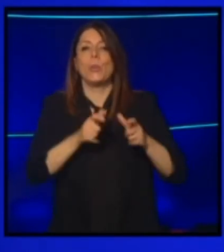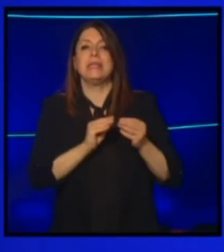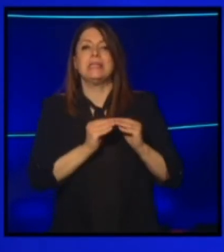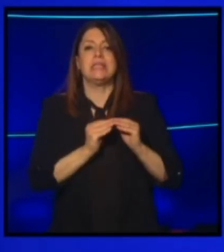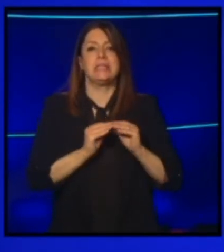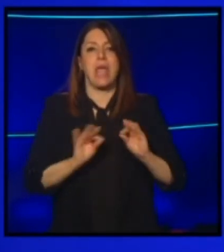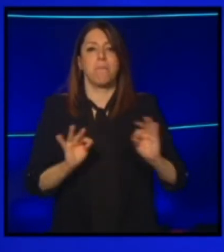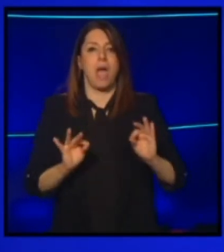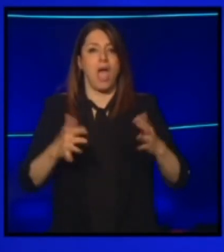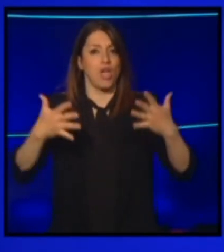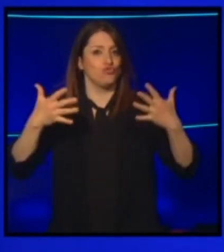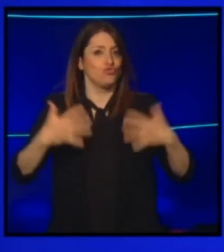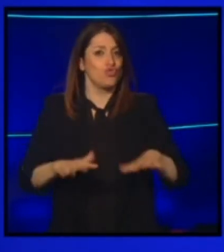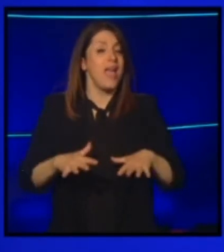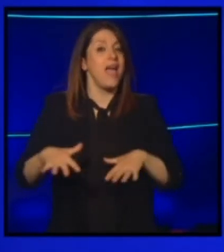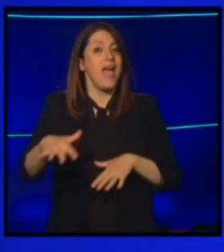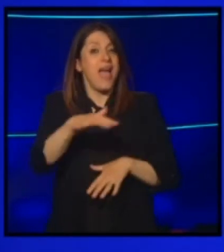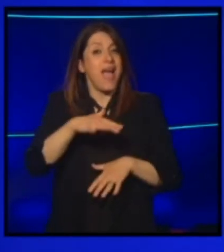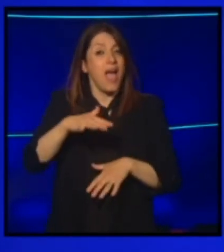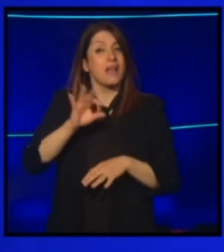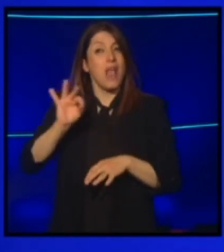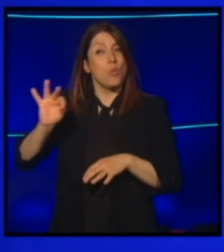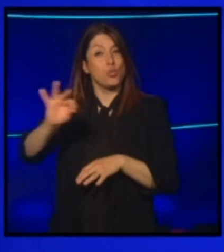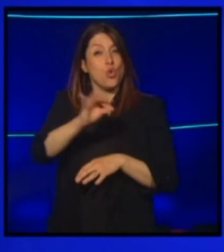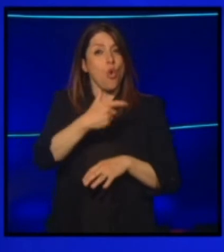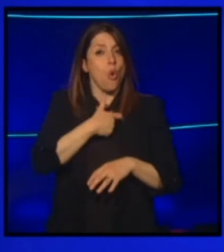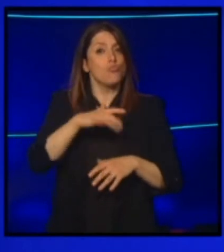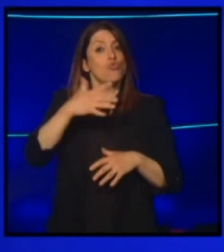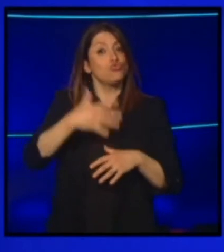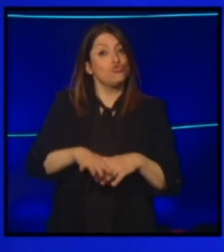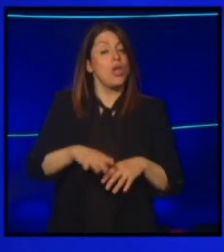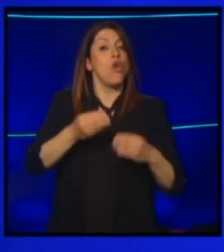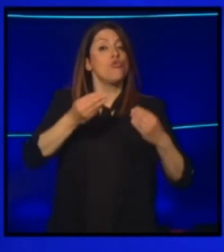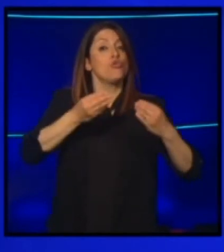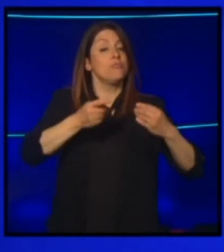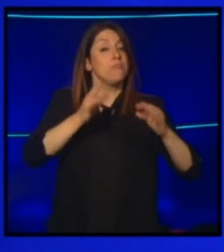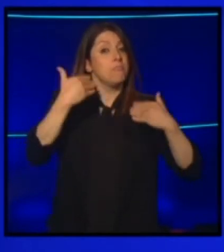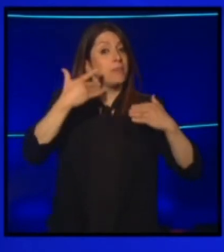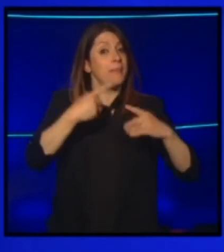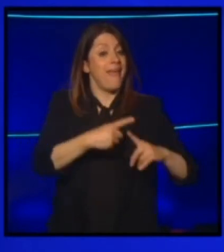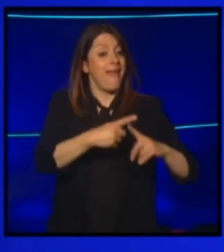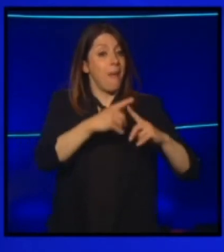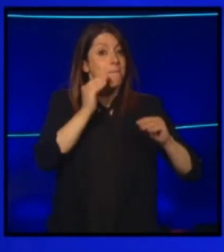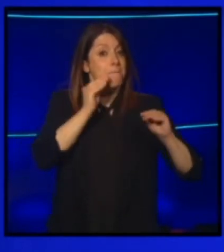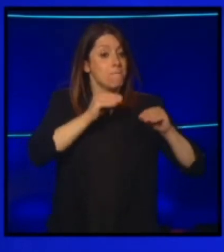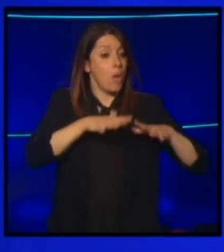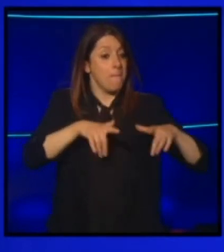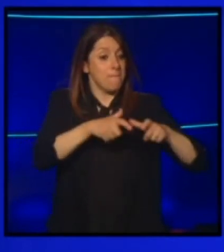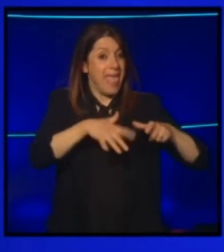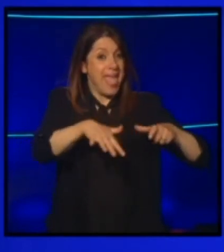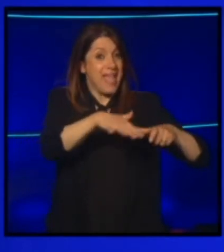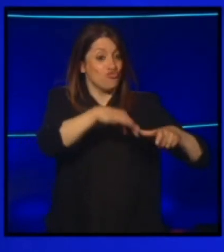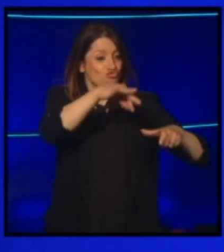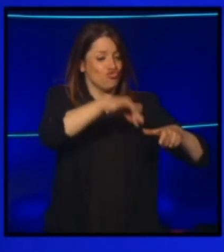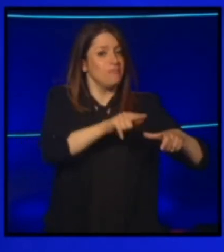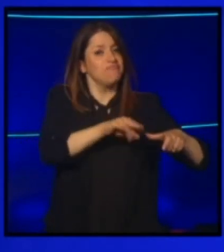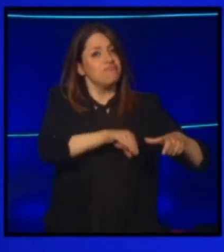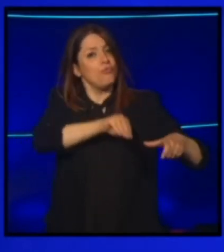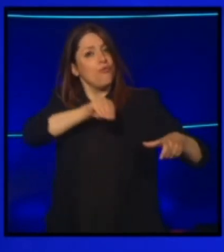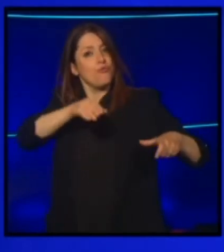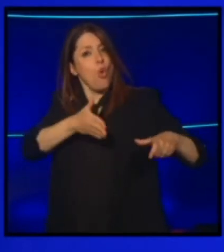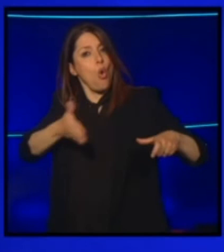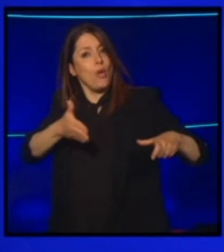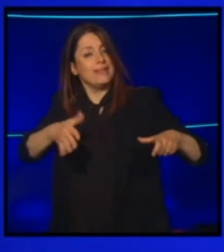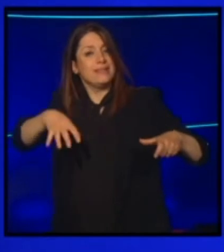comuni, in molte aree mercatali, sono state addirittura dislocate rispetto a quelle che erano all'interno dei paesi. Sono state dislocate,